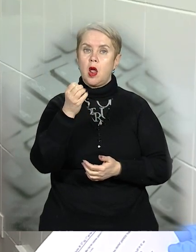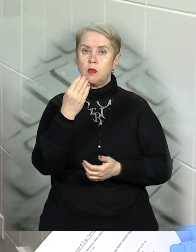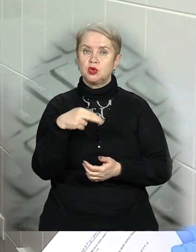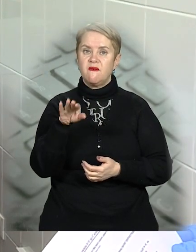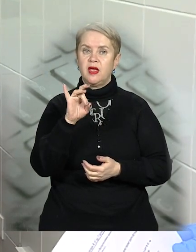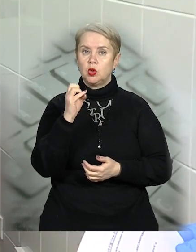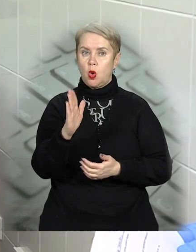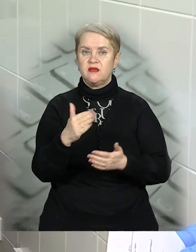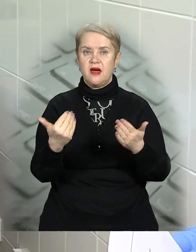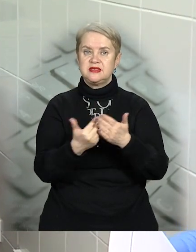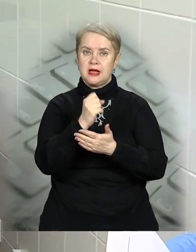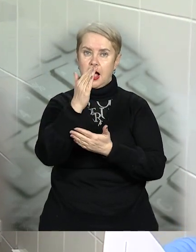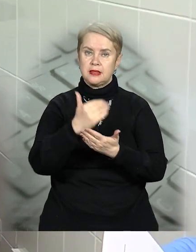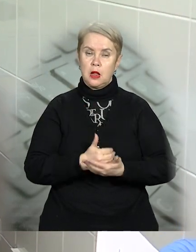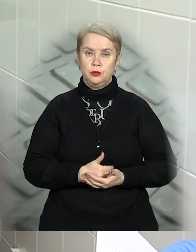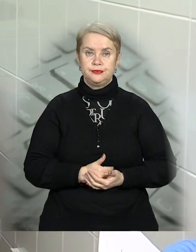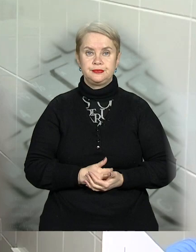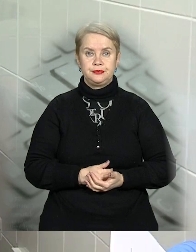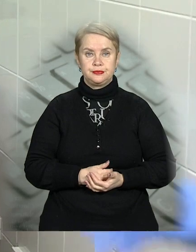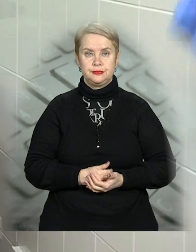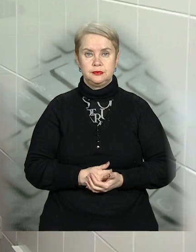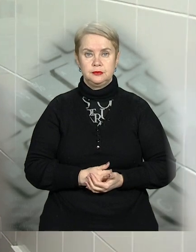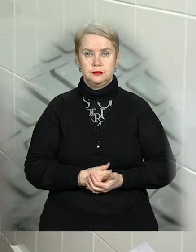Дмитро Вєтров, новини 11 каналу.